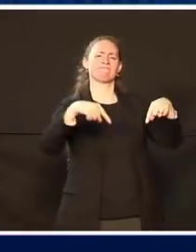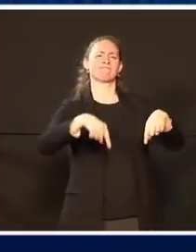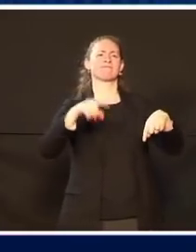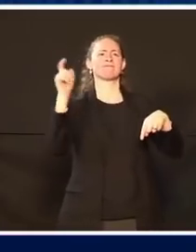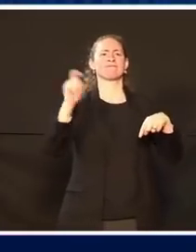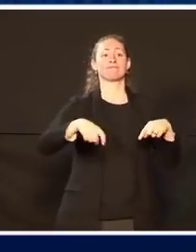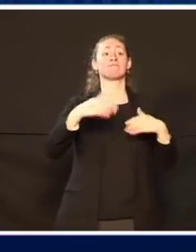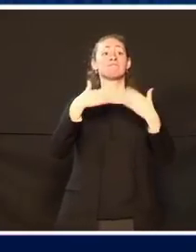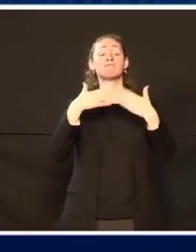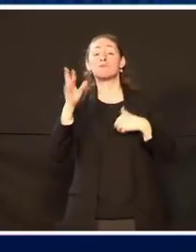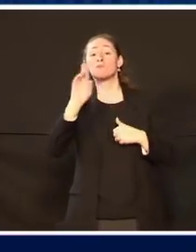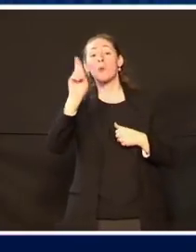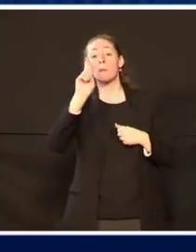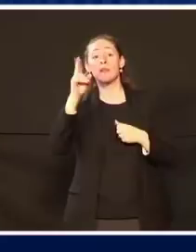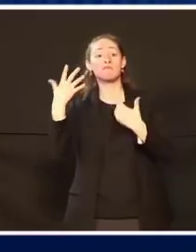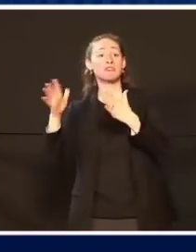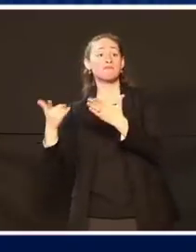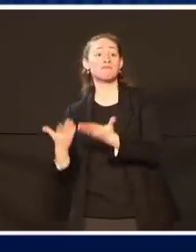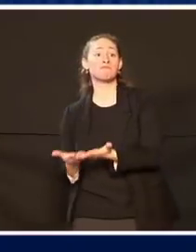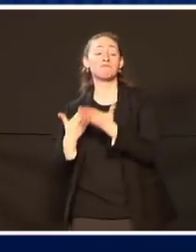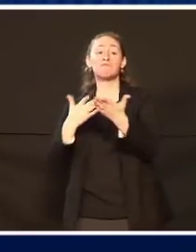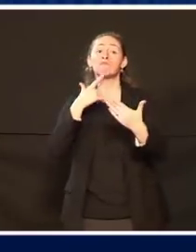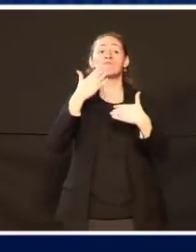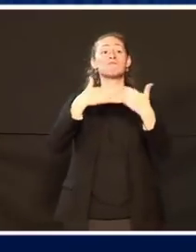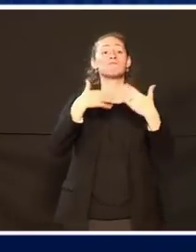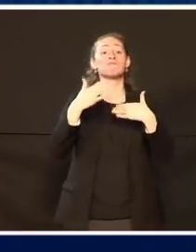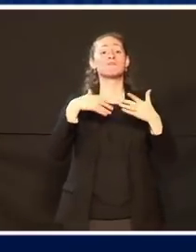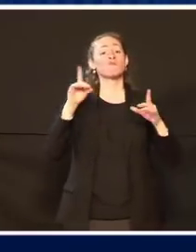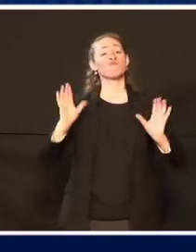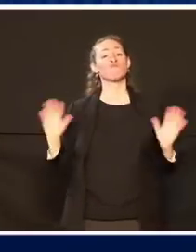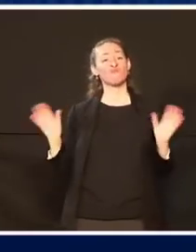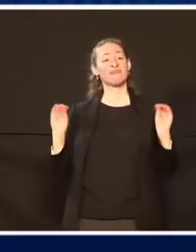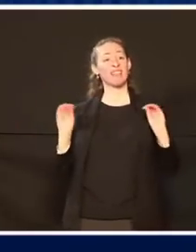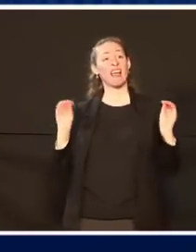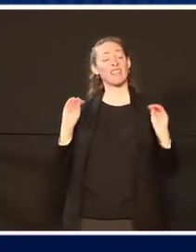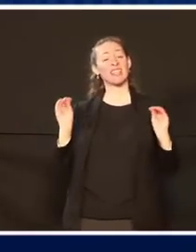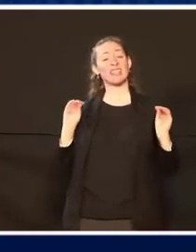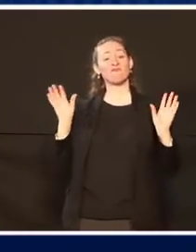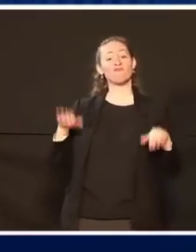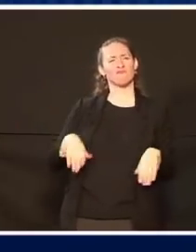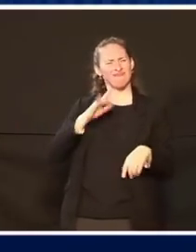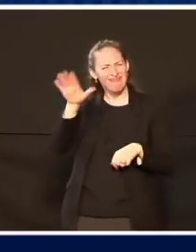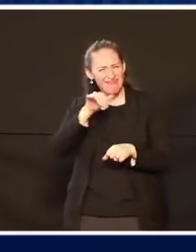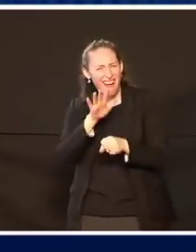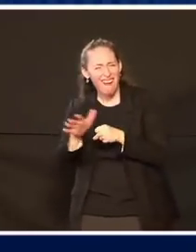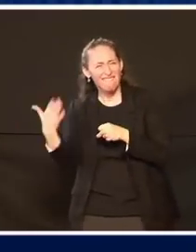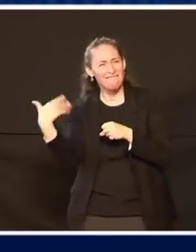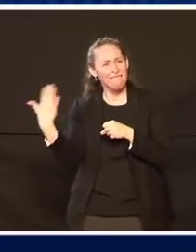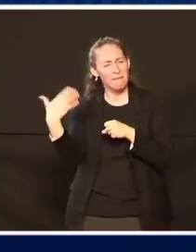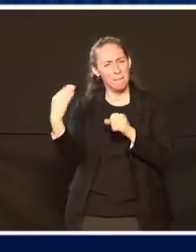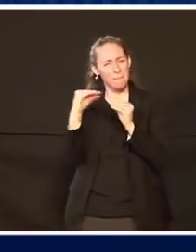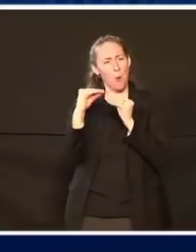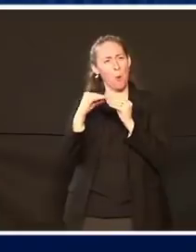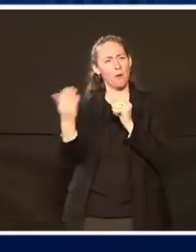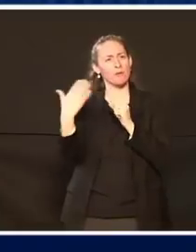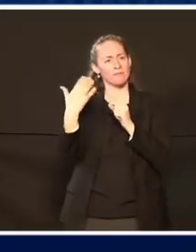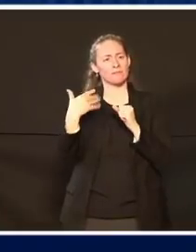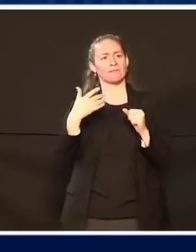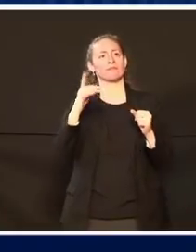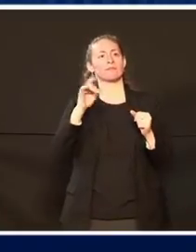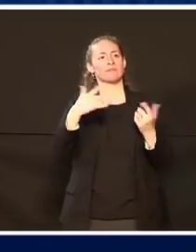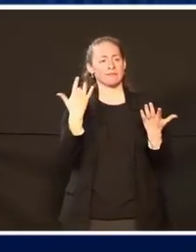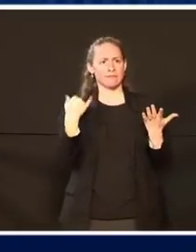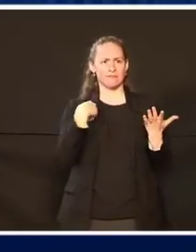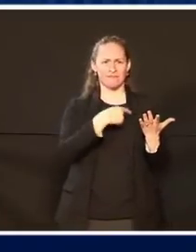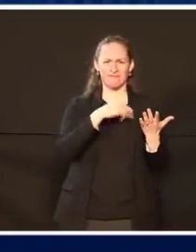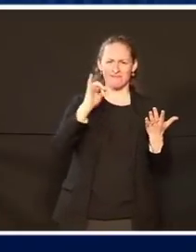vorgeschlagen haben, ist entweder nichts zu tun oder nicht genug zu tun. Und machen wir uns nichts vor,